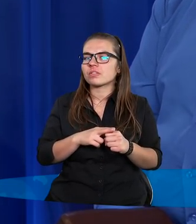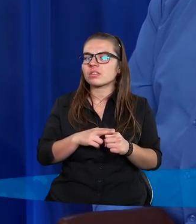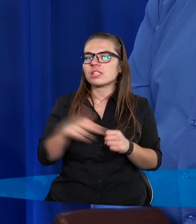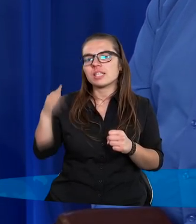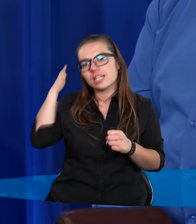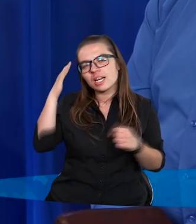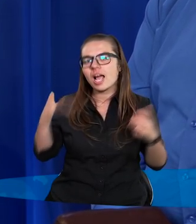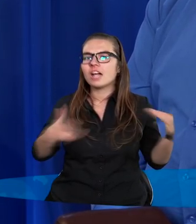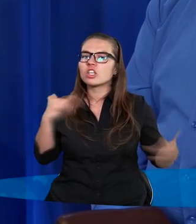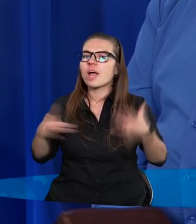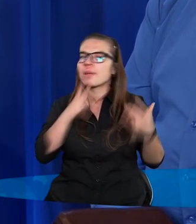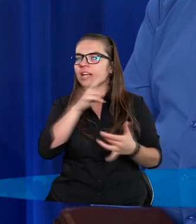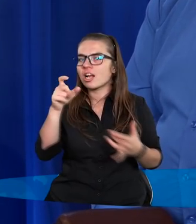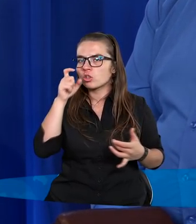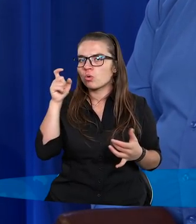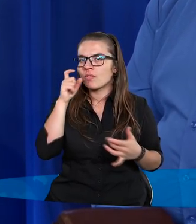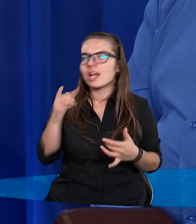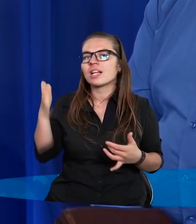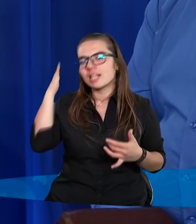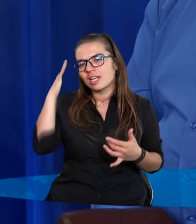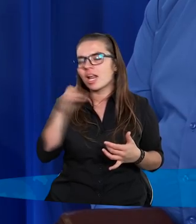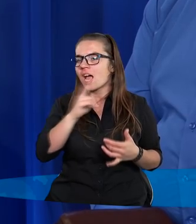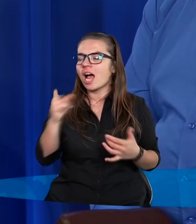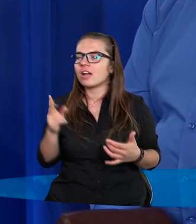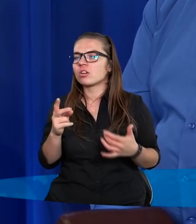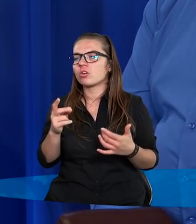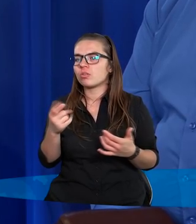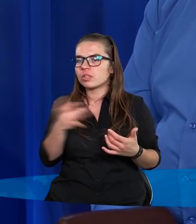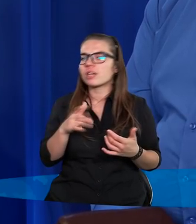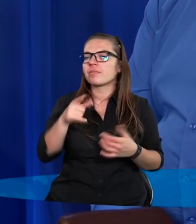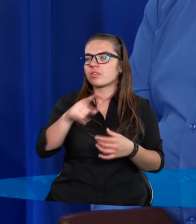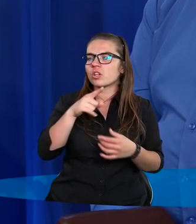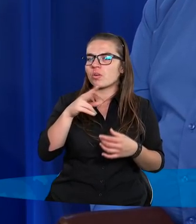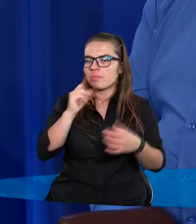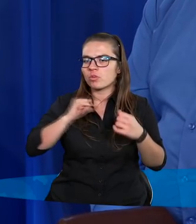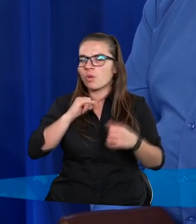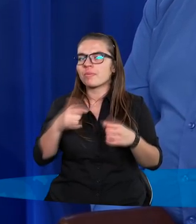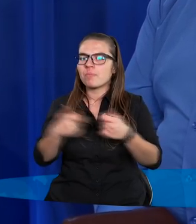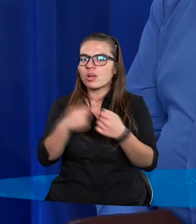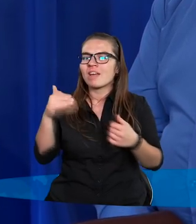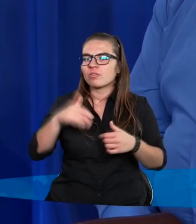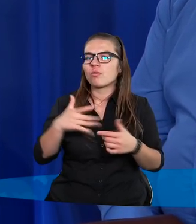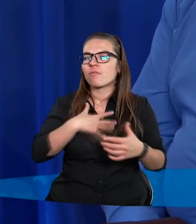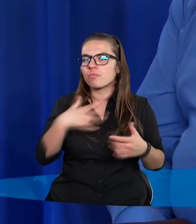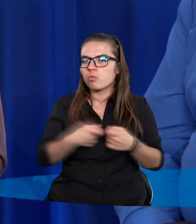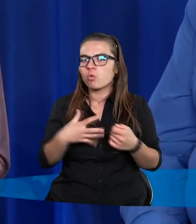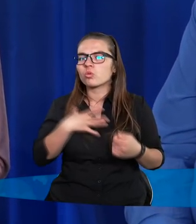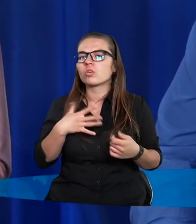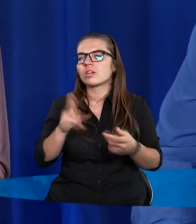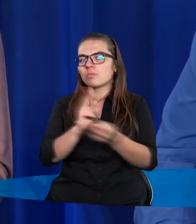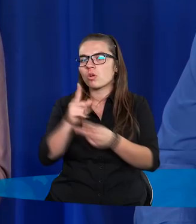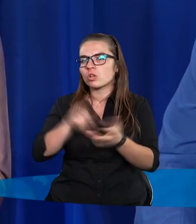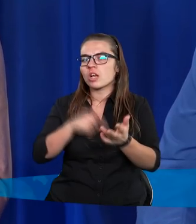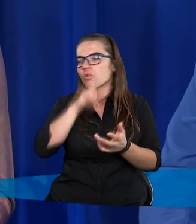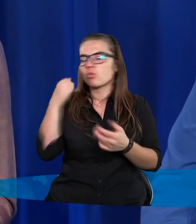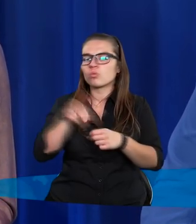zna cierpienie każdego człowieka, zna każdą łzę, jeżeli my potrafimy sobie współczuć nawzajem, nawet często spotykamy